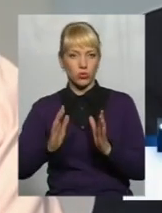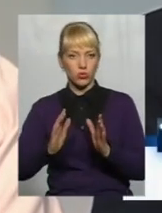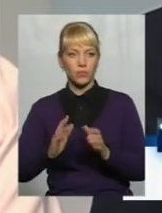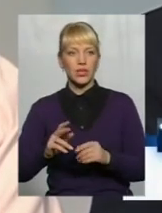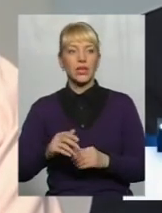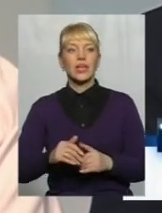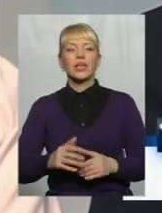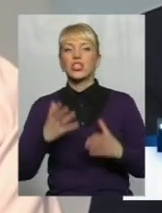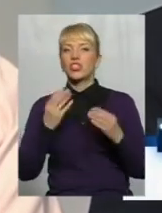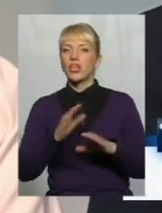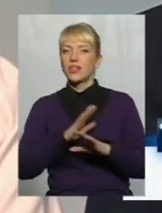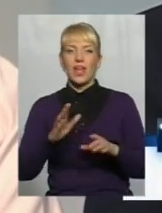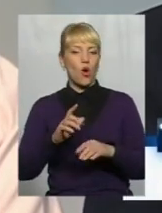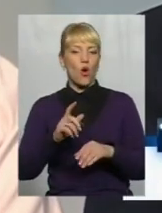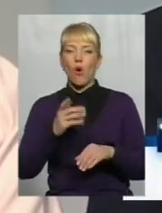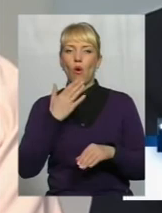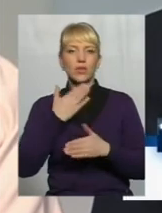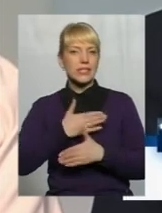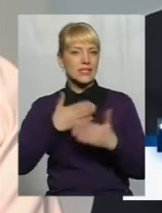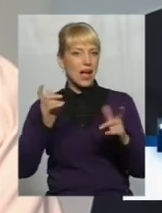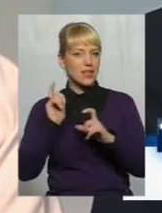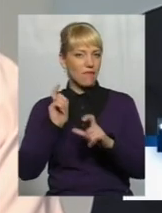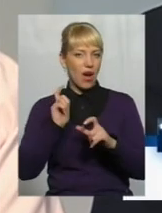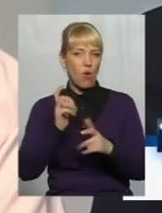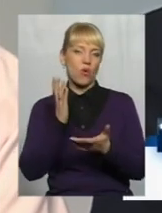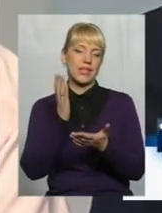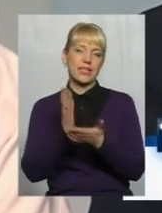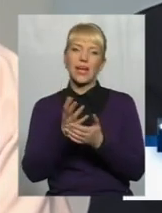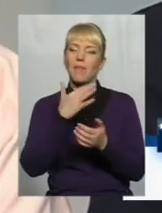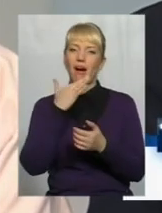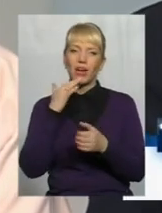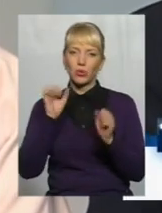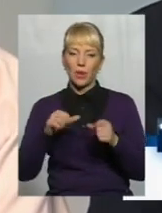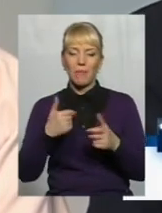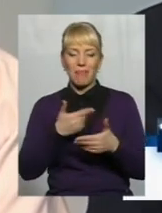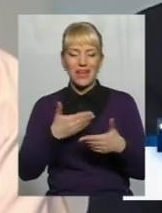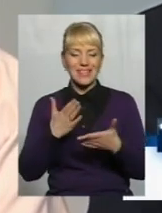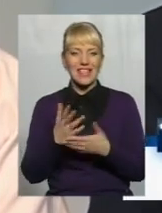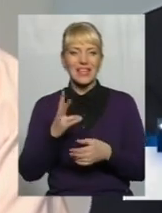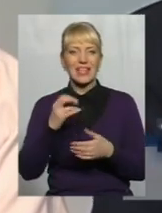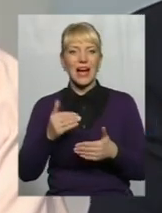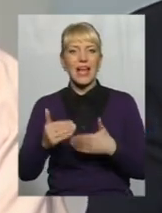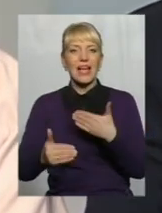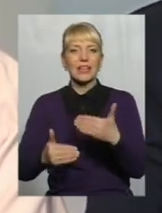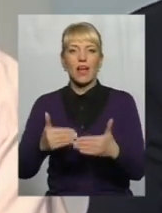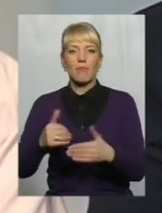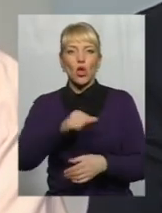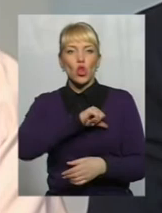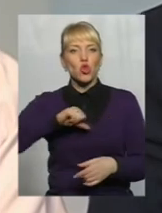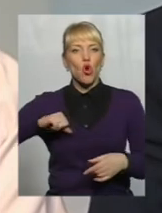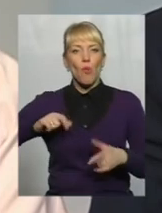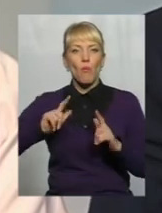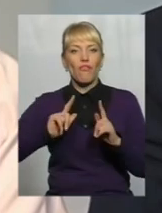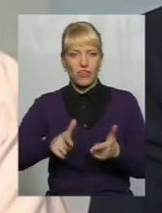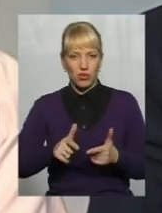Ще не останній вагон, ще є можливостей дуже багато. Ми знаходимося на етапі добровільного підкреслюю. І це виключно ваше